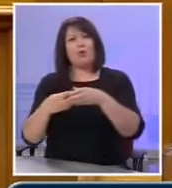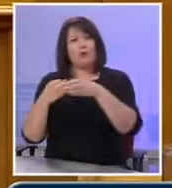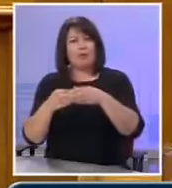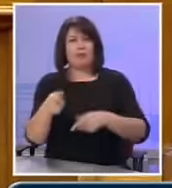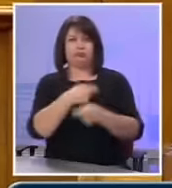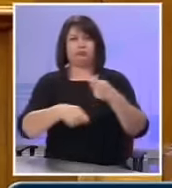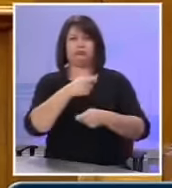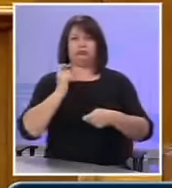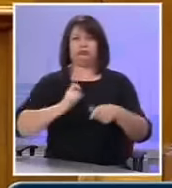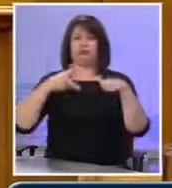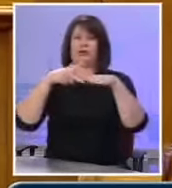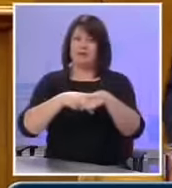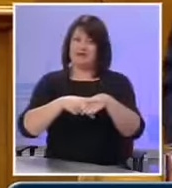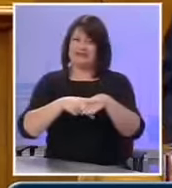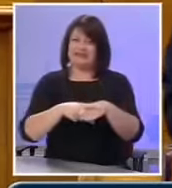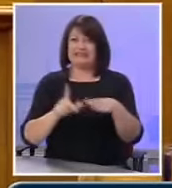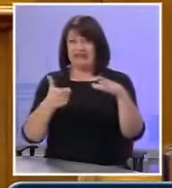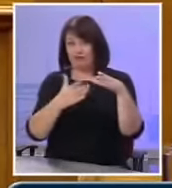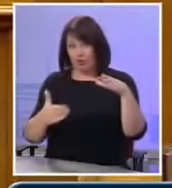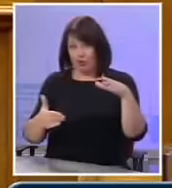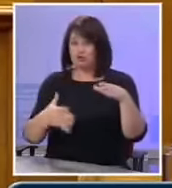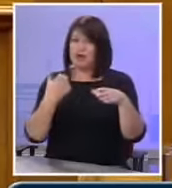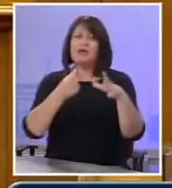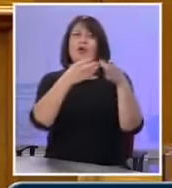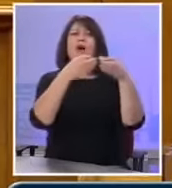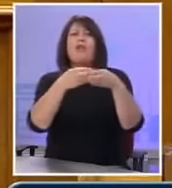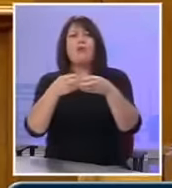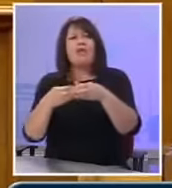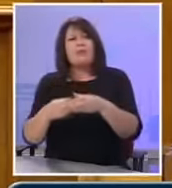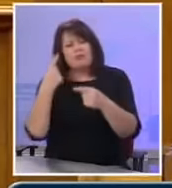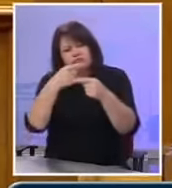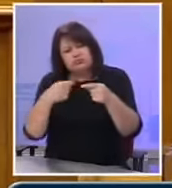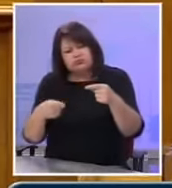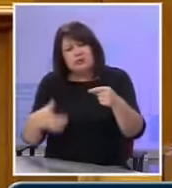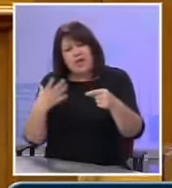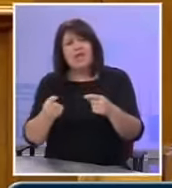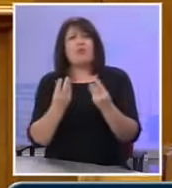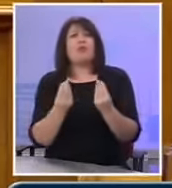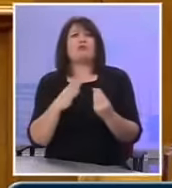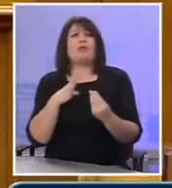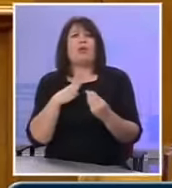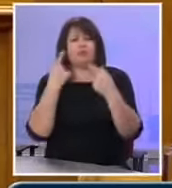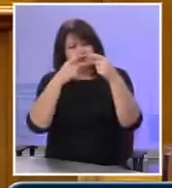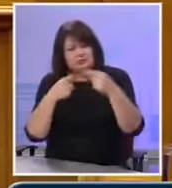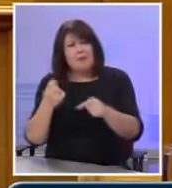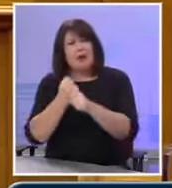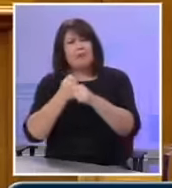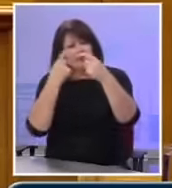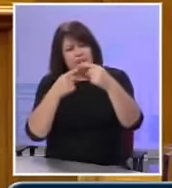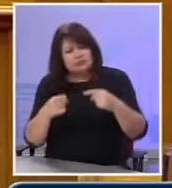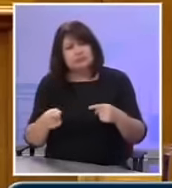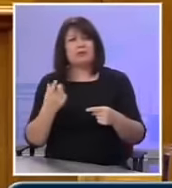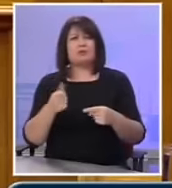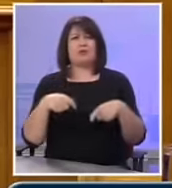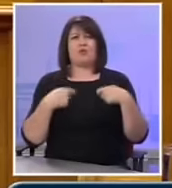επιχειρηματίες, τους τραπεζίτες και τους στοχούς. Έχει πάρα πολύ μεγάλη γκάμα. Ένα από αυτός είναι οι